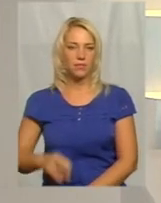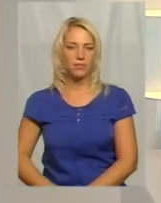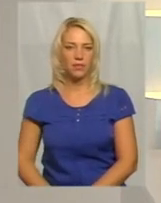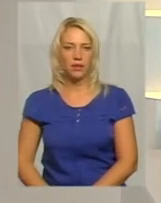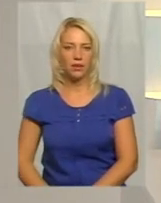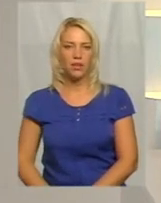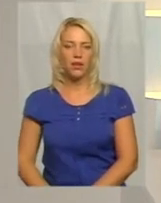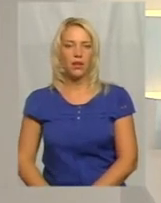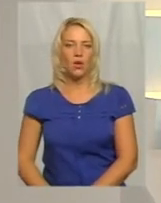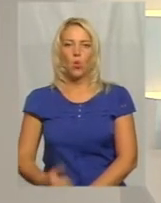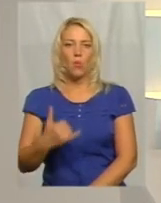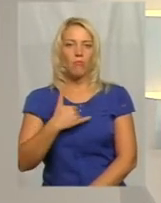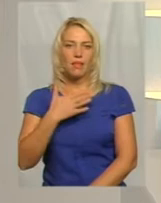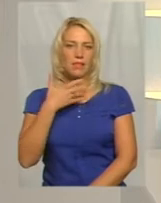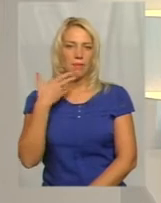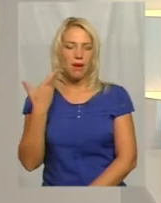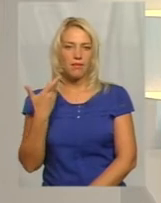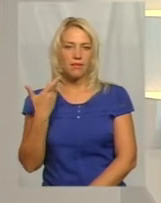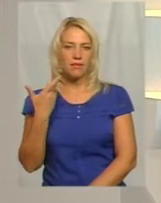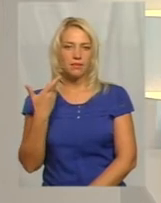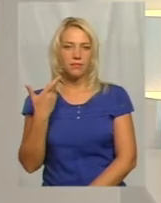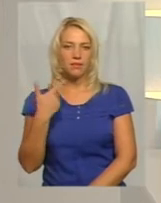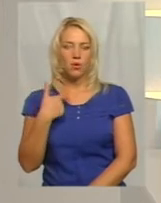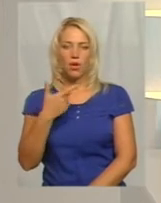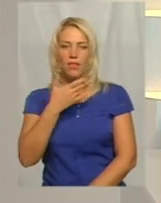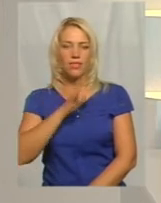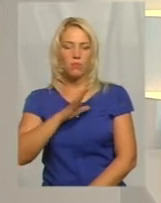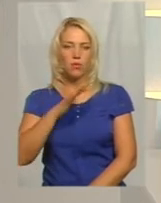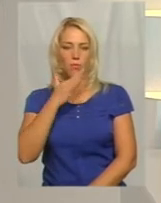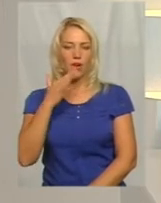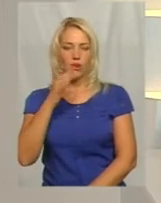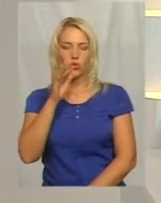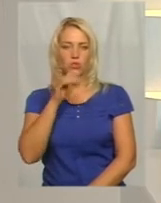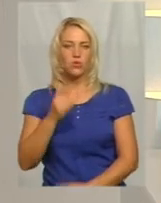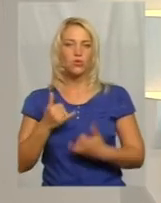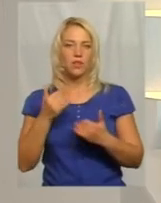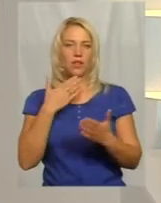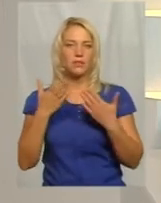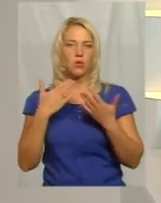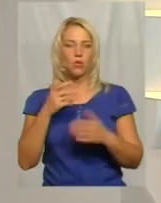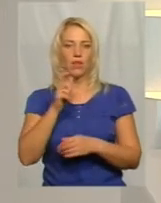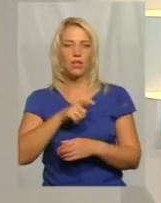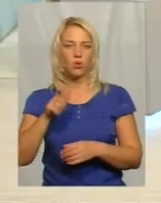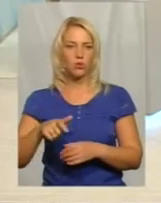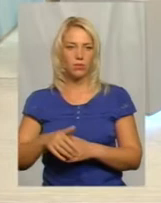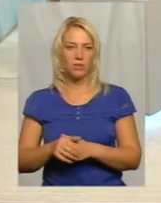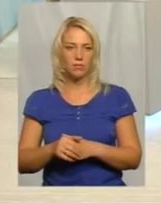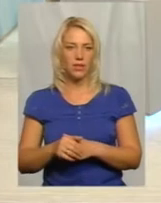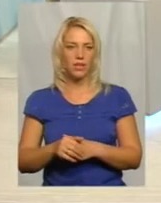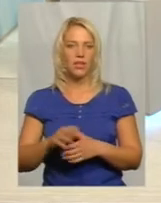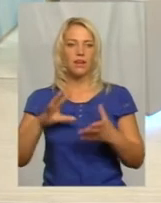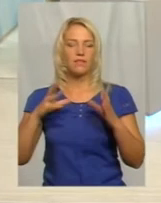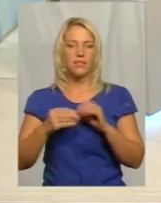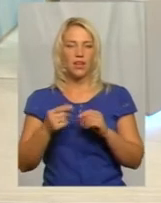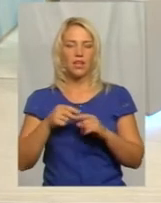У мене не було багато часу на спілкування з людьми. Взагалі-то, ви